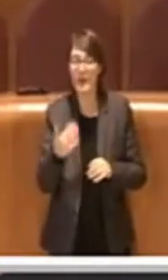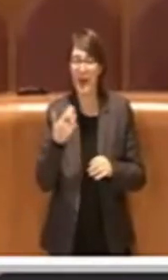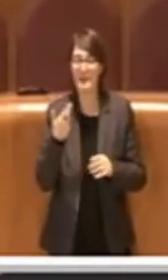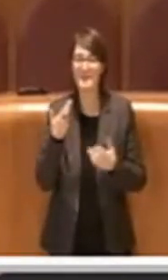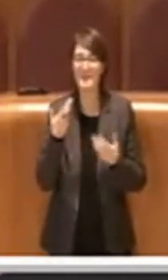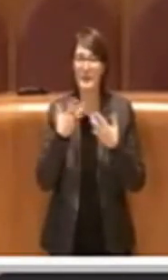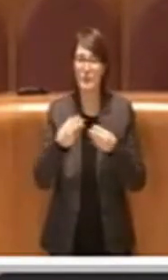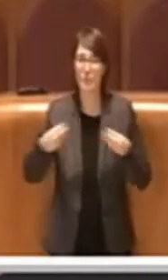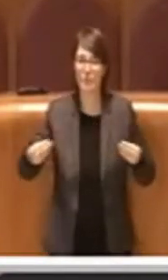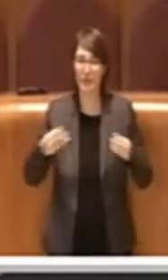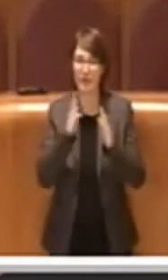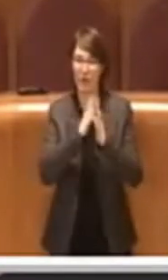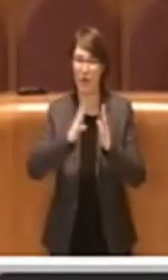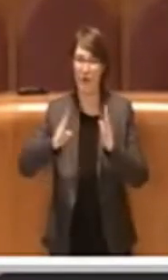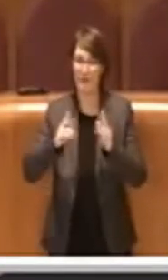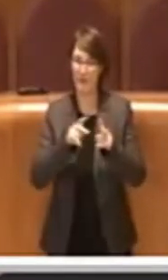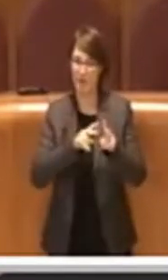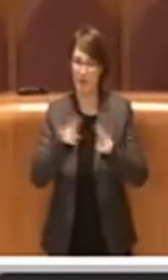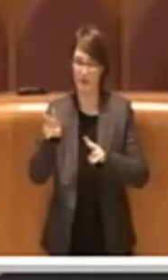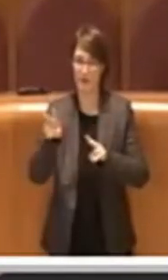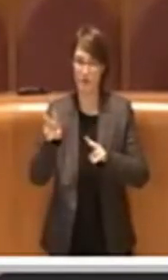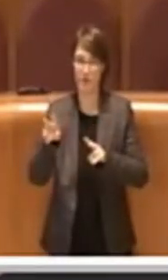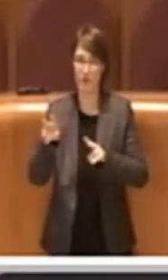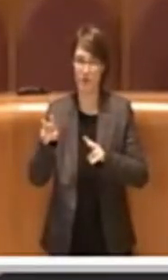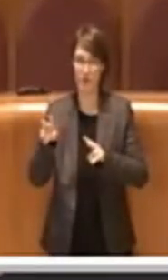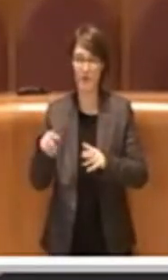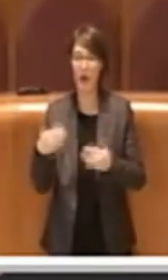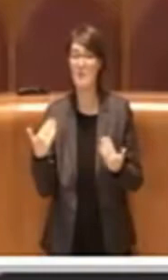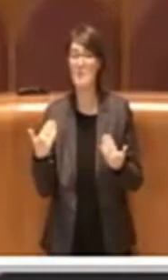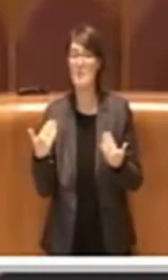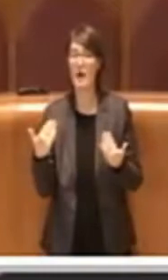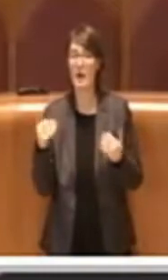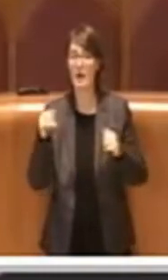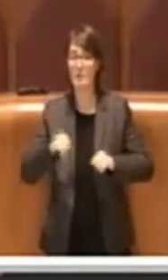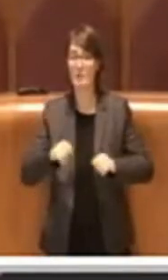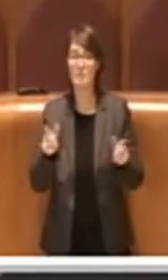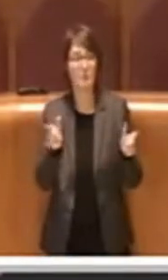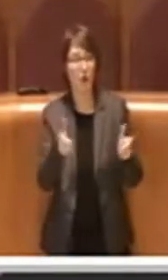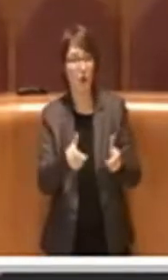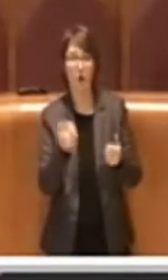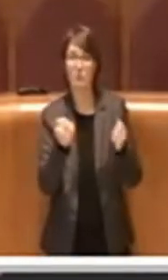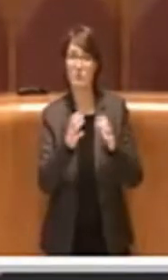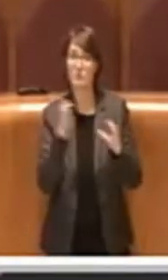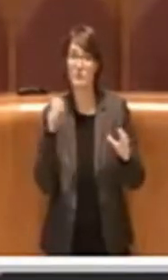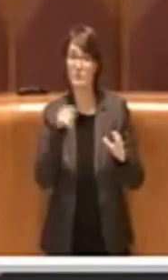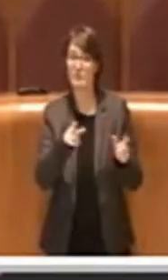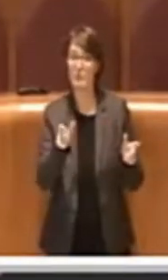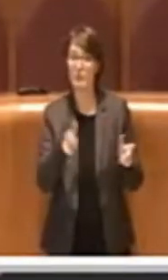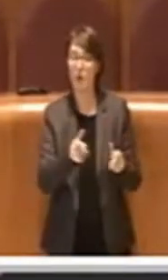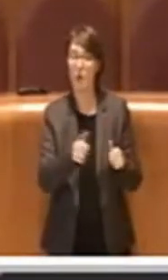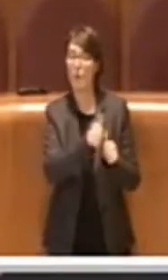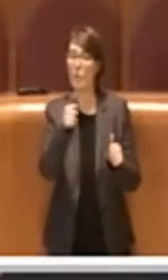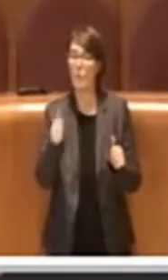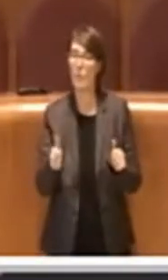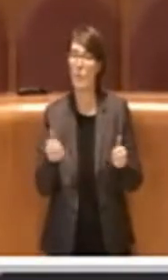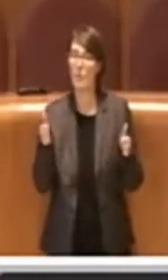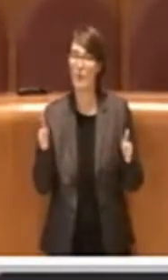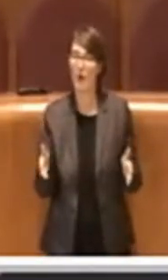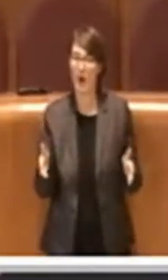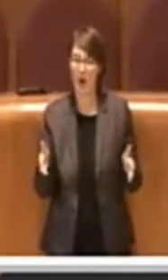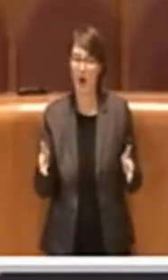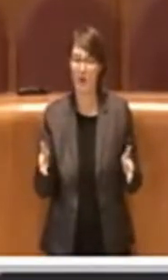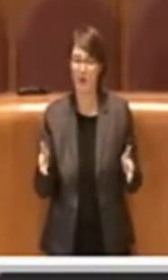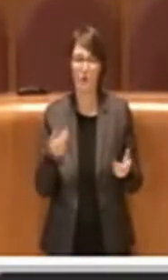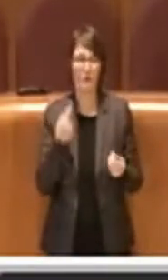nazionale sarebbe possibile poter bloccare i mezzi per un anno in molti più casi